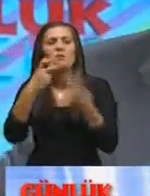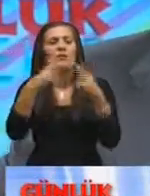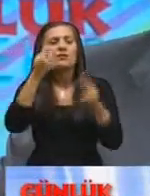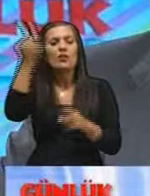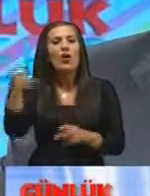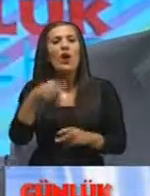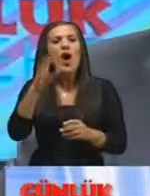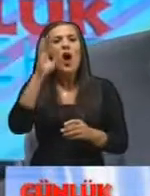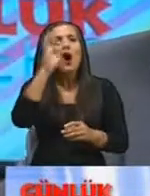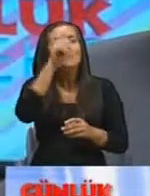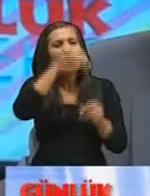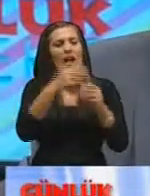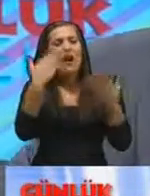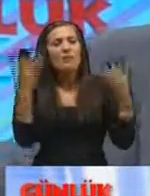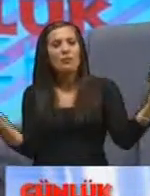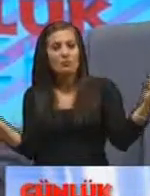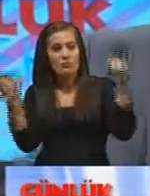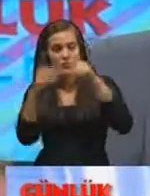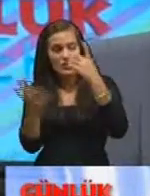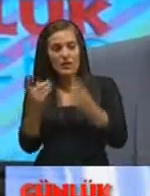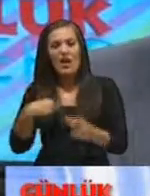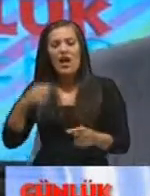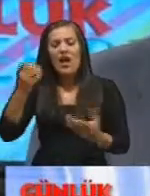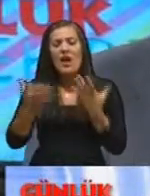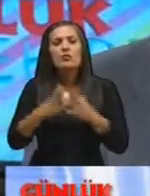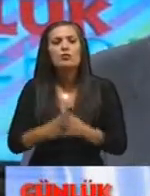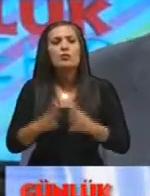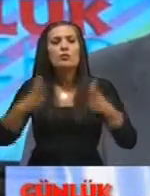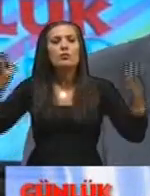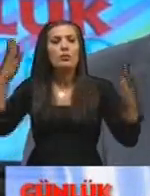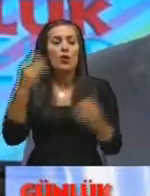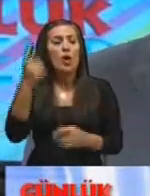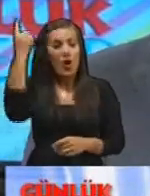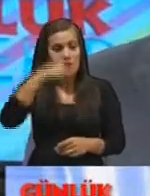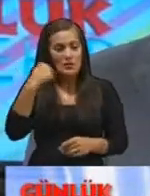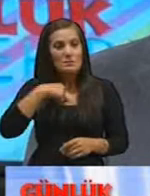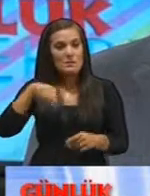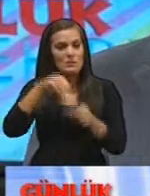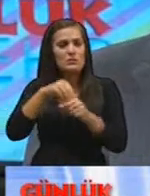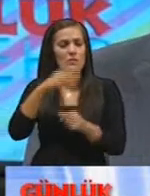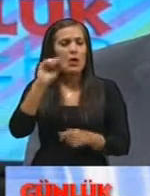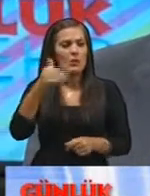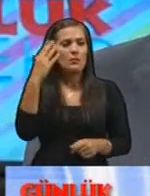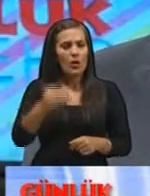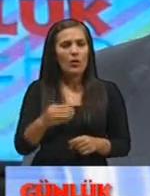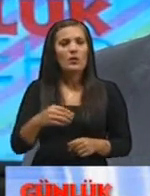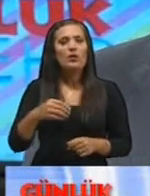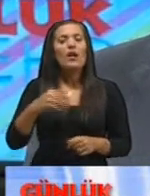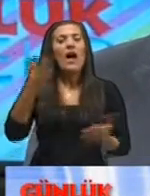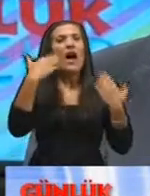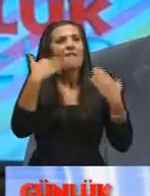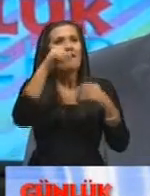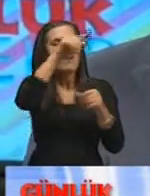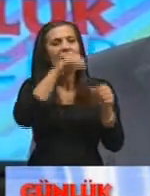ve oksijenle yangını buluşturup birinci kat yanıyorsa ikinci üçüncü kata da sırayet etmiş oluyor onun için bizim için önemli olan oksijen